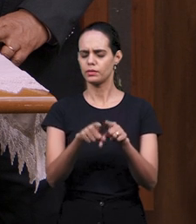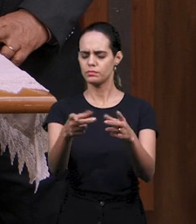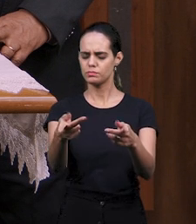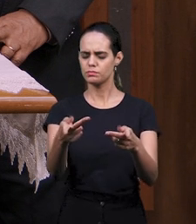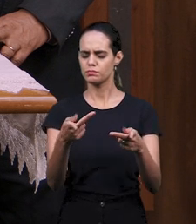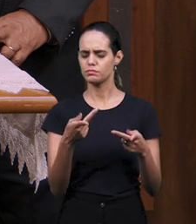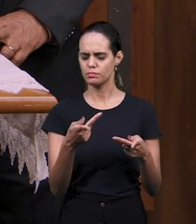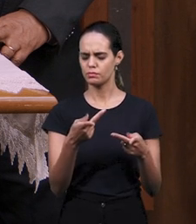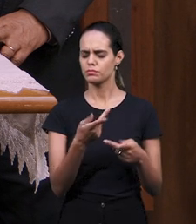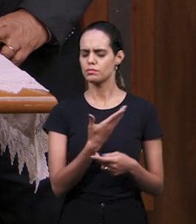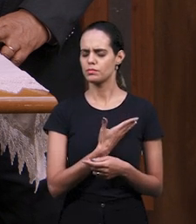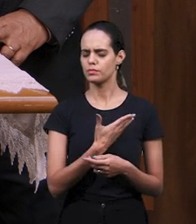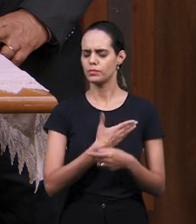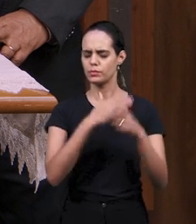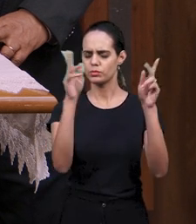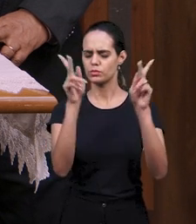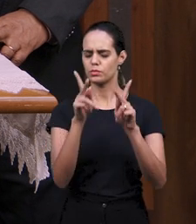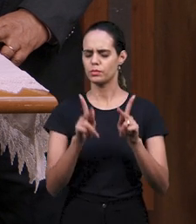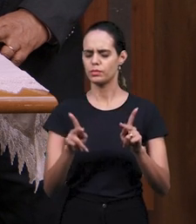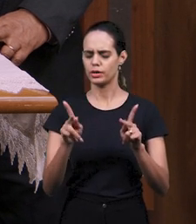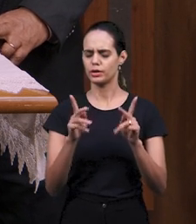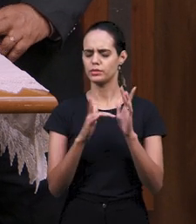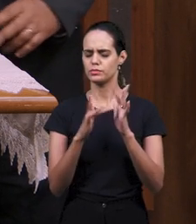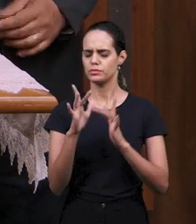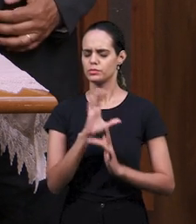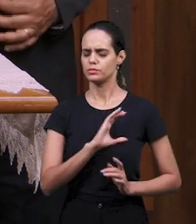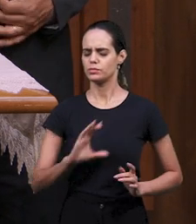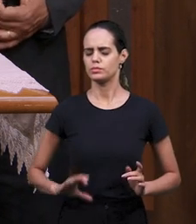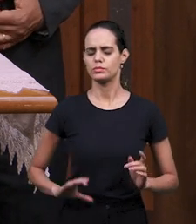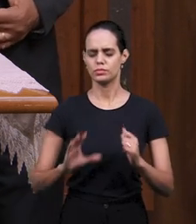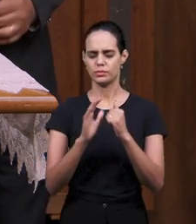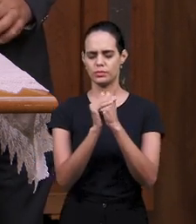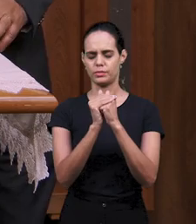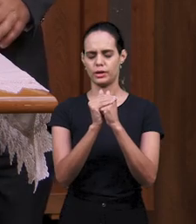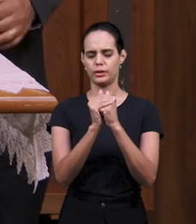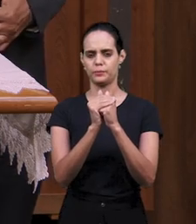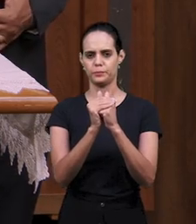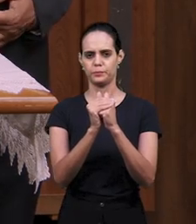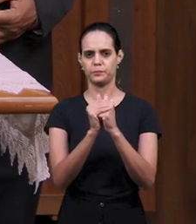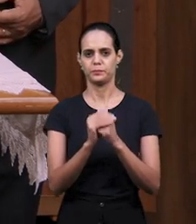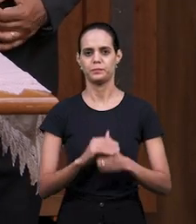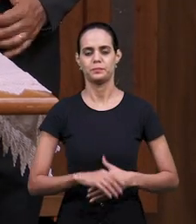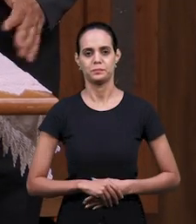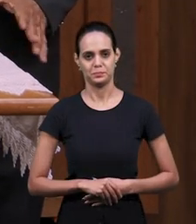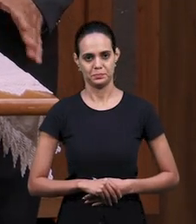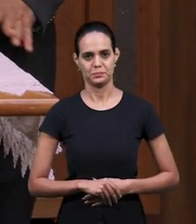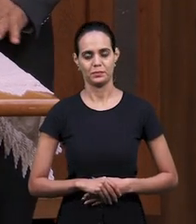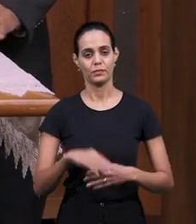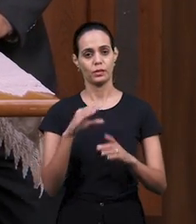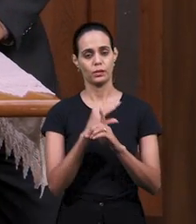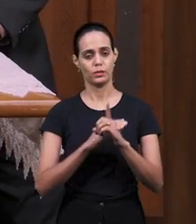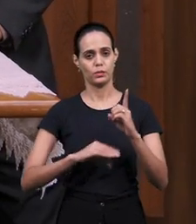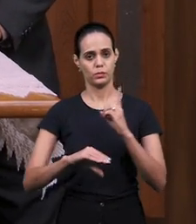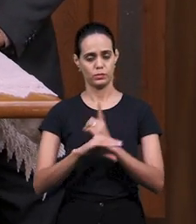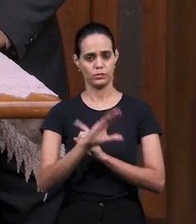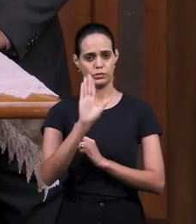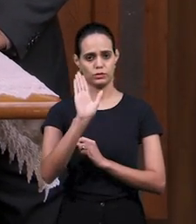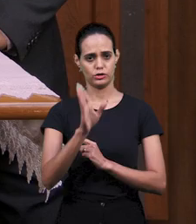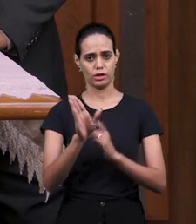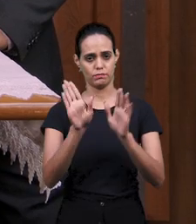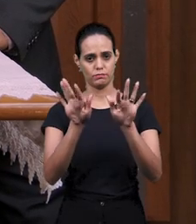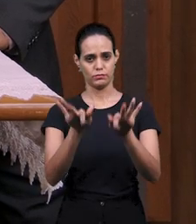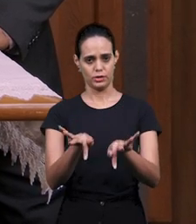с миром Господа Иисуса. Аминь. Наше богослужение подошло к концу,